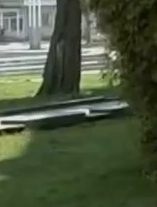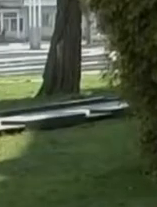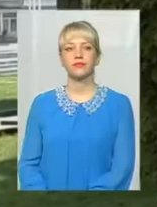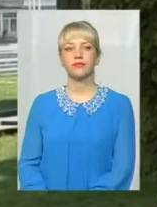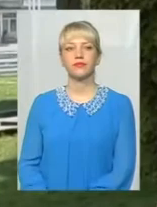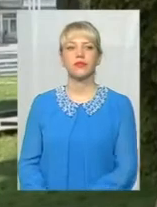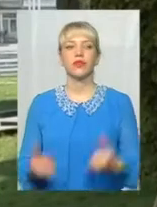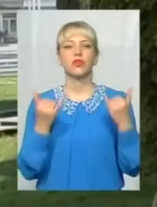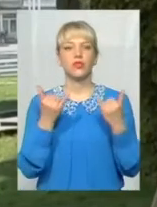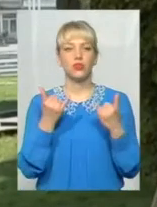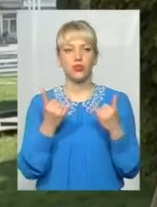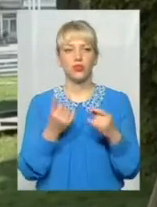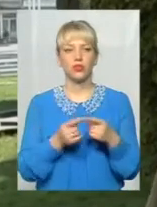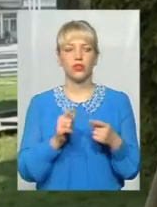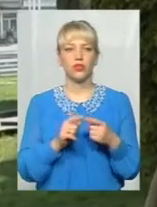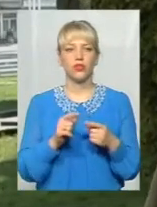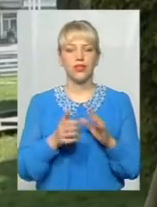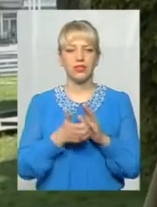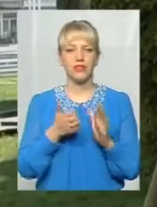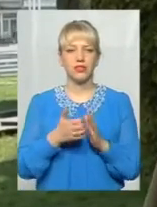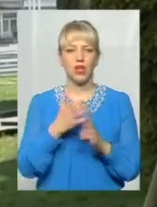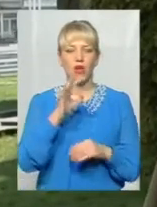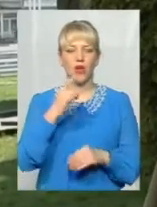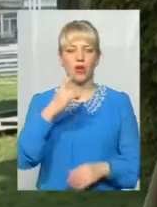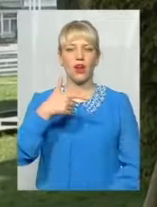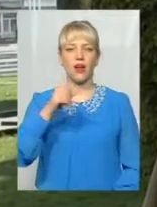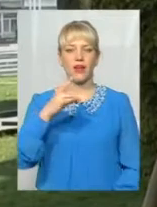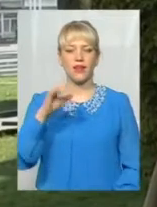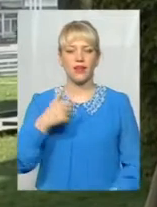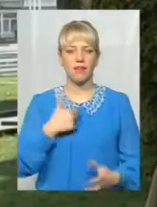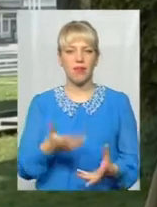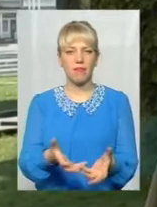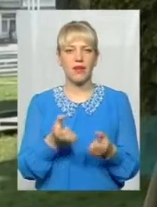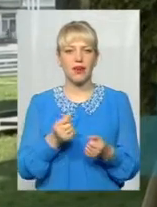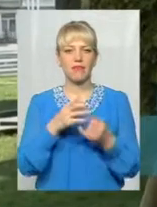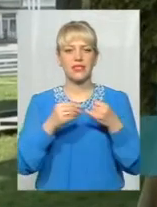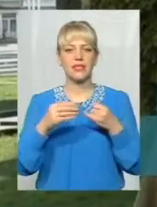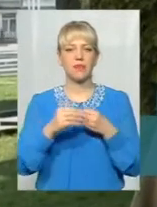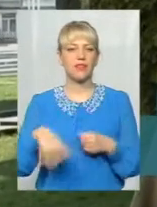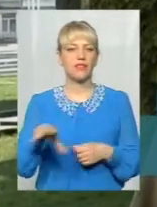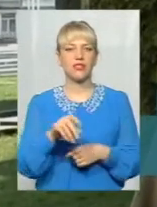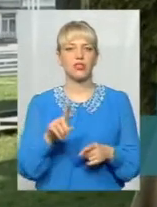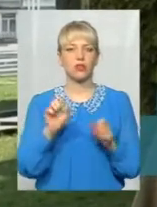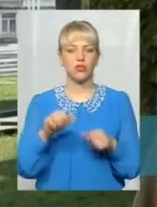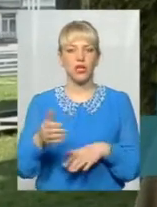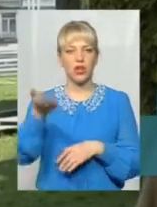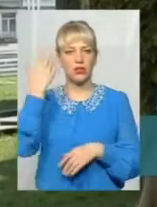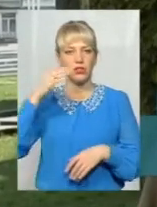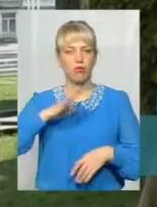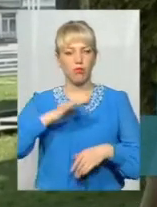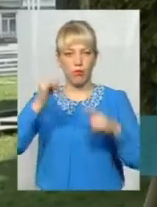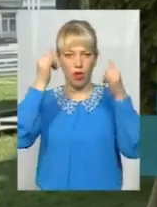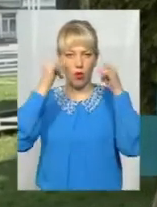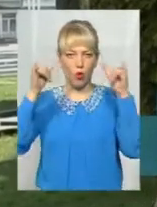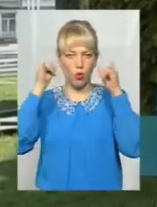Сьогодні дефіцит органіки в землі. Ми викачуємо в землі з Чорноземи все, що можна. Раніше була худоба в людей, я маю